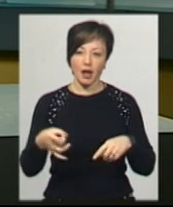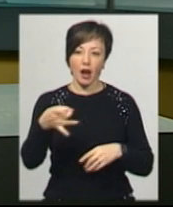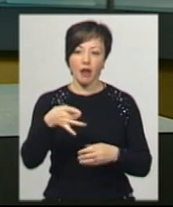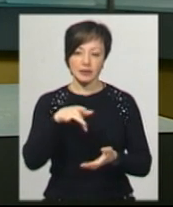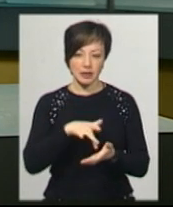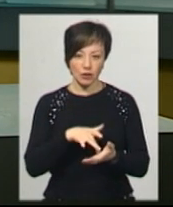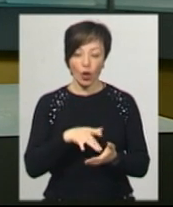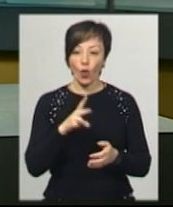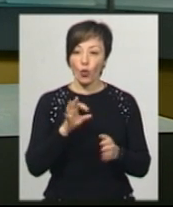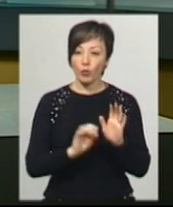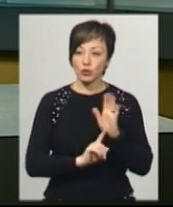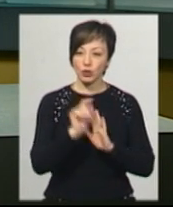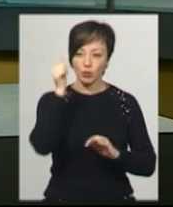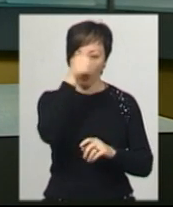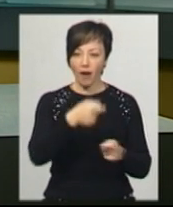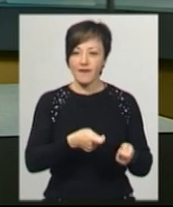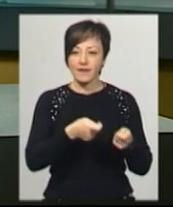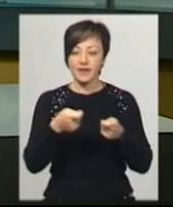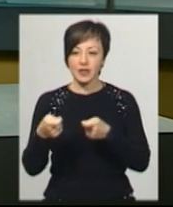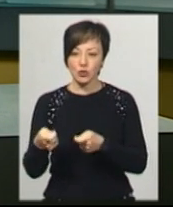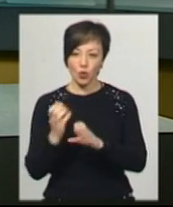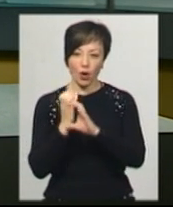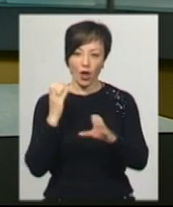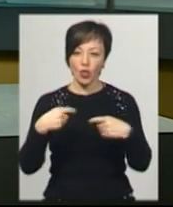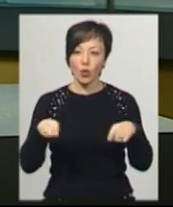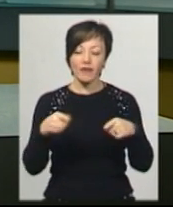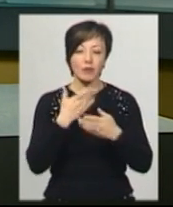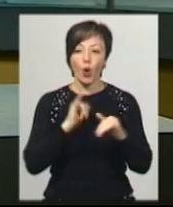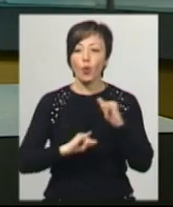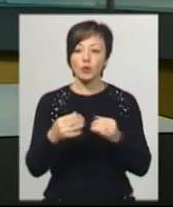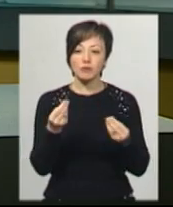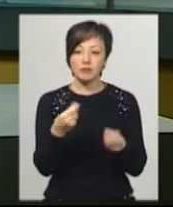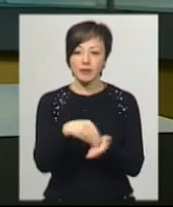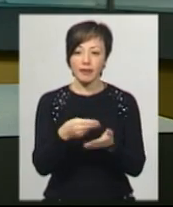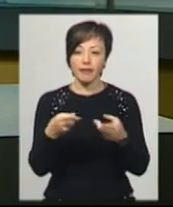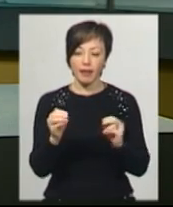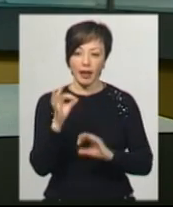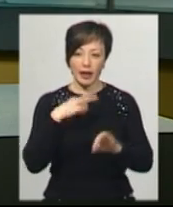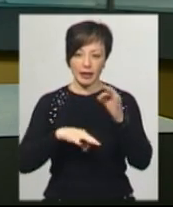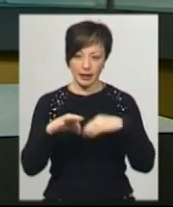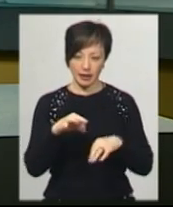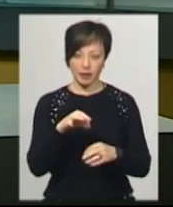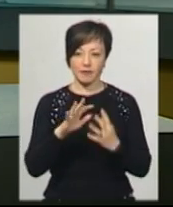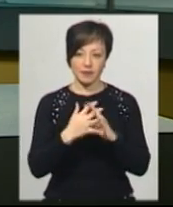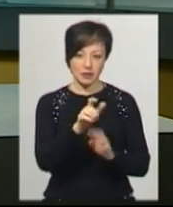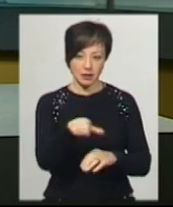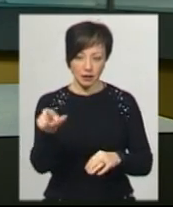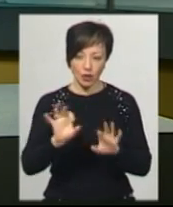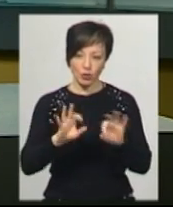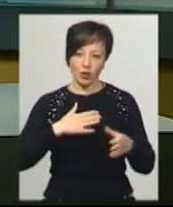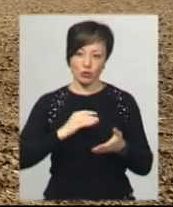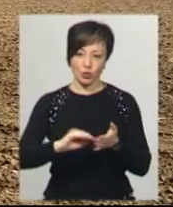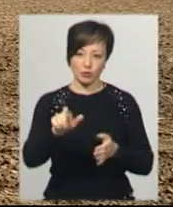Та від початку року виїзної торгівлі немає. Куди ходять по хліб та ліки пенсіонери Нової Гути, розповість Світлана Порубок.